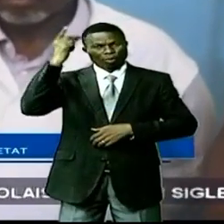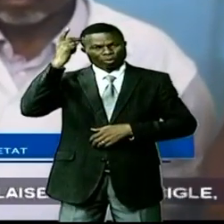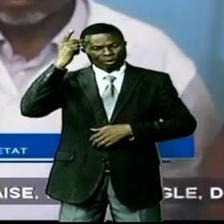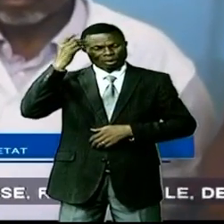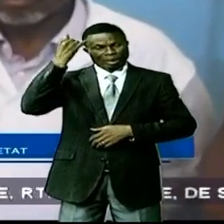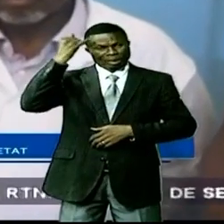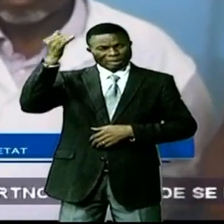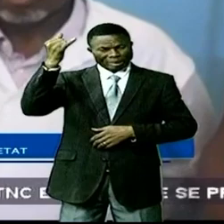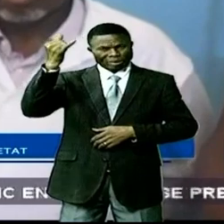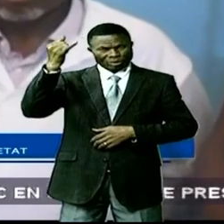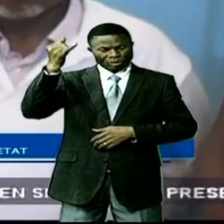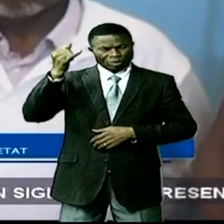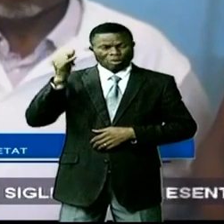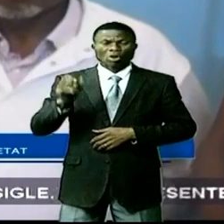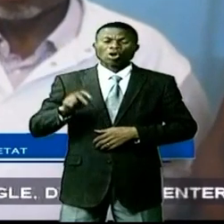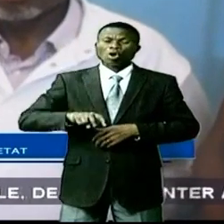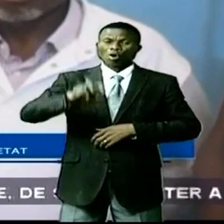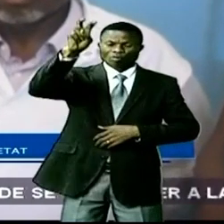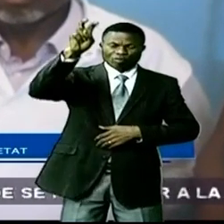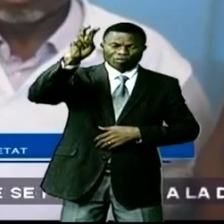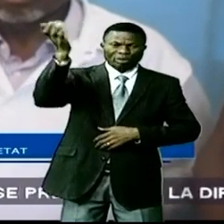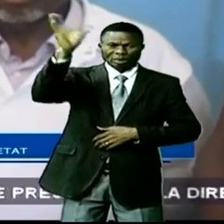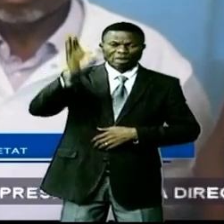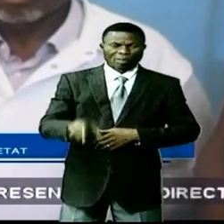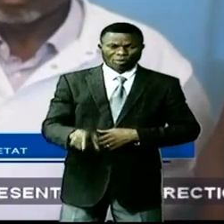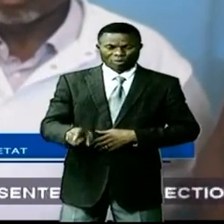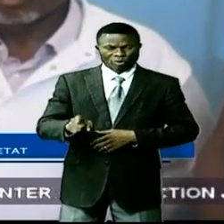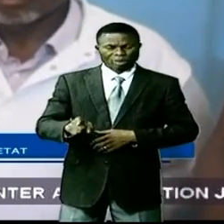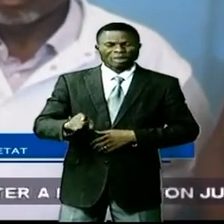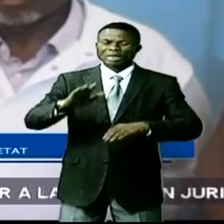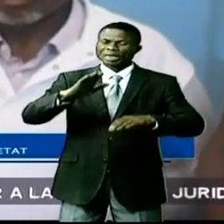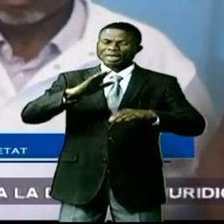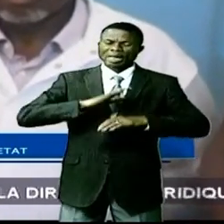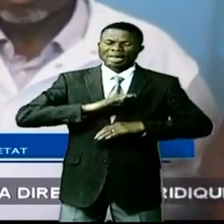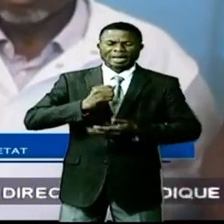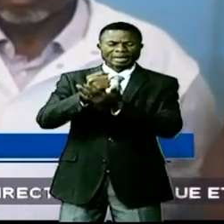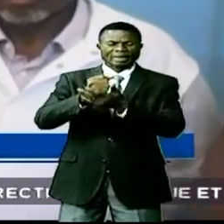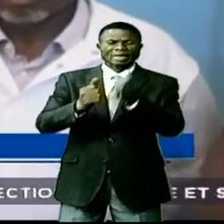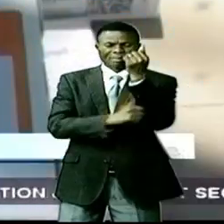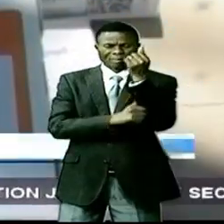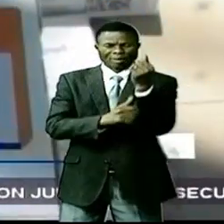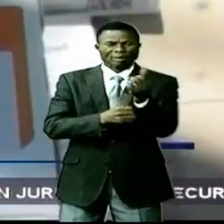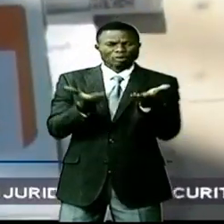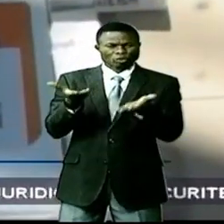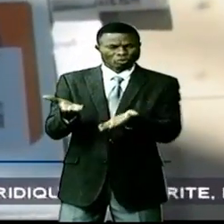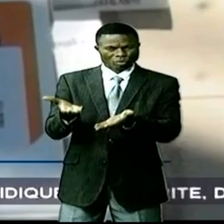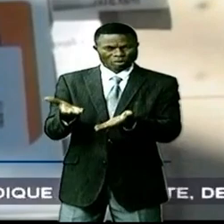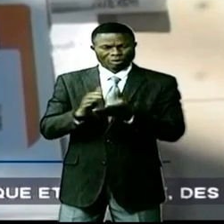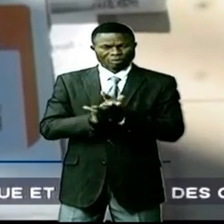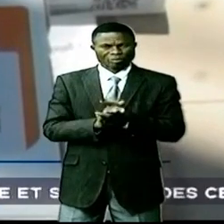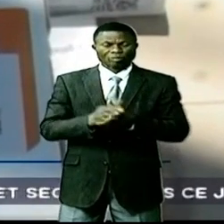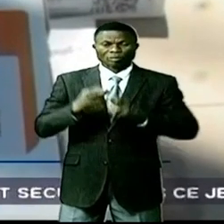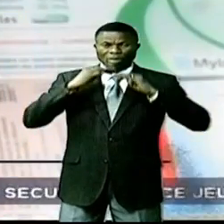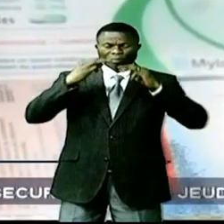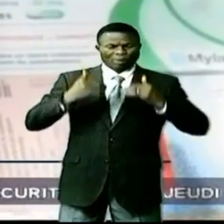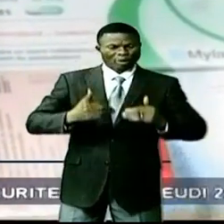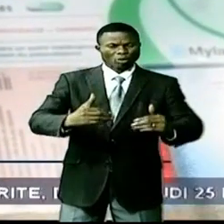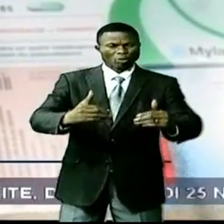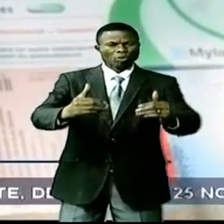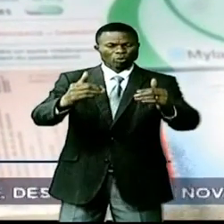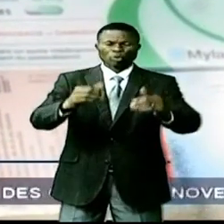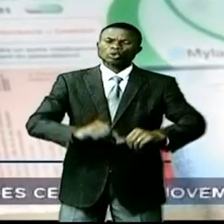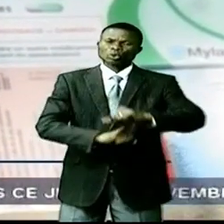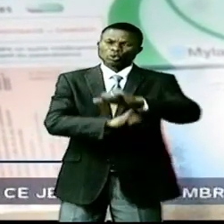je pensais à faire le trajet jusqu'à Kimpese pour pouvoir soulager aussi nos compatriotes d'ici. Le message c'est de continuer à